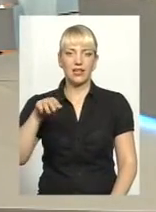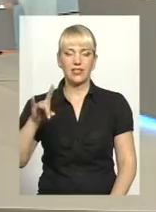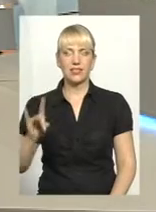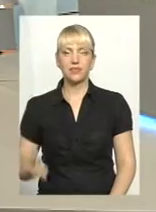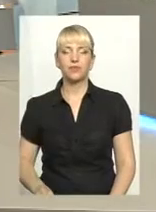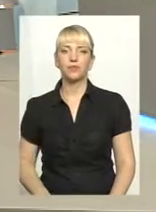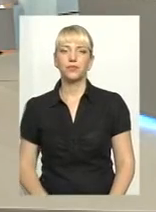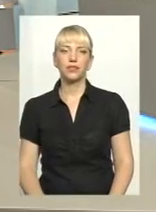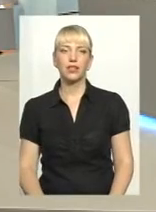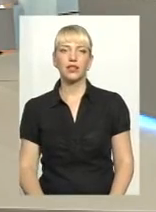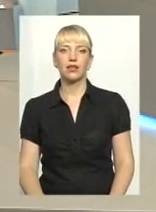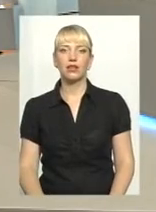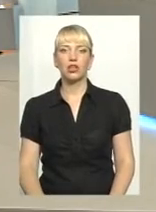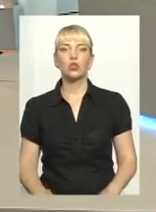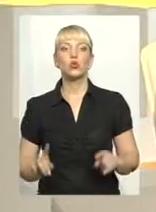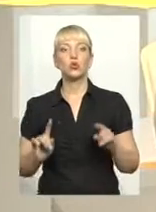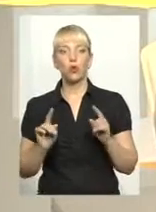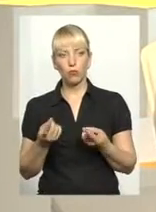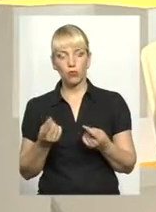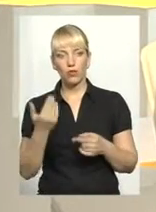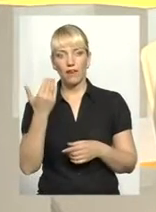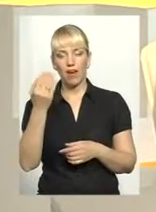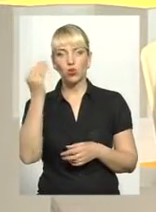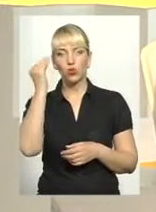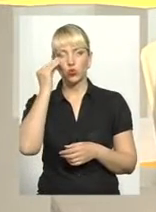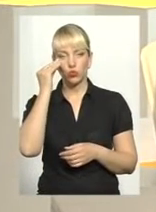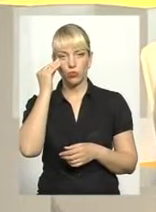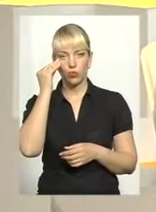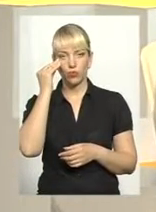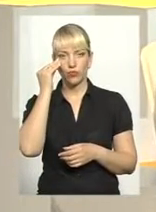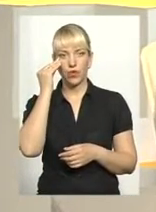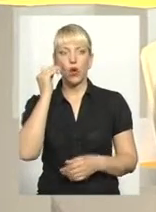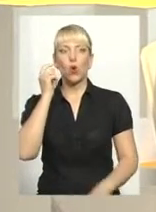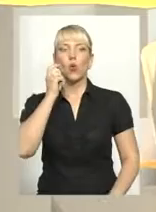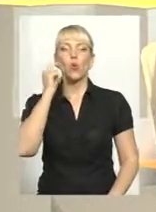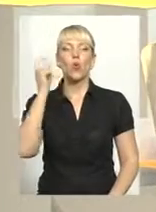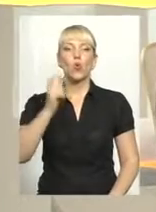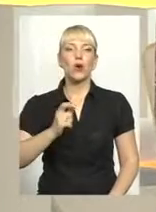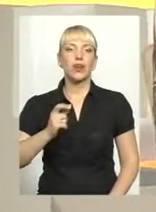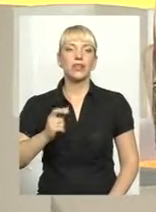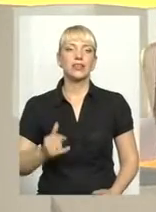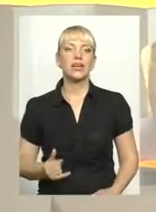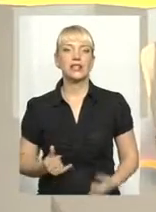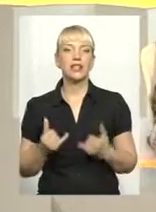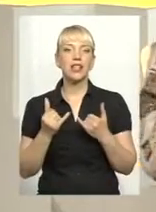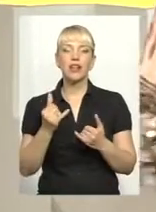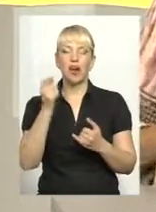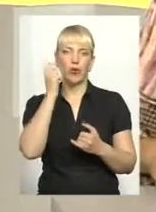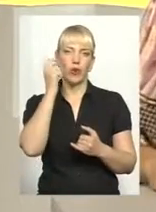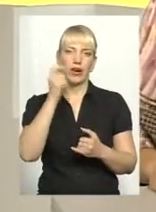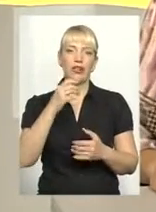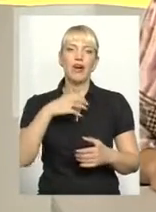ласка, Тетяна Вікторівна, чому, на вашу думку, для України важливо ввести